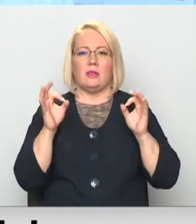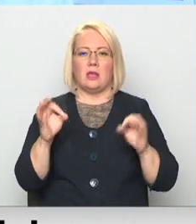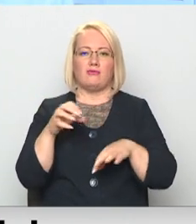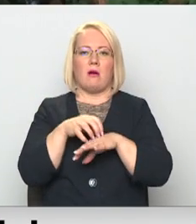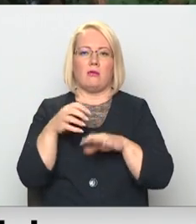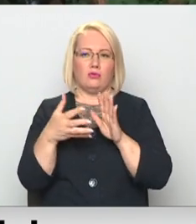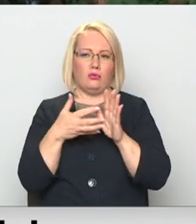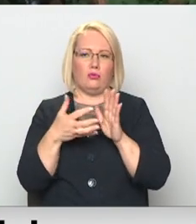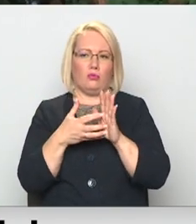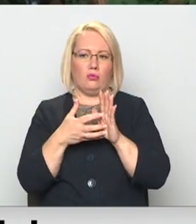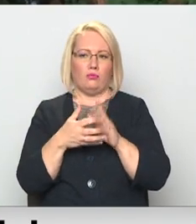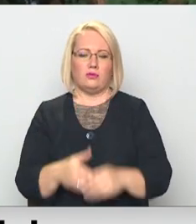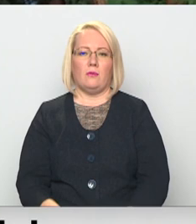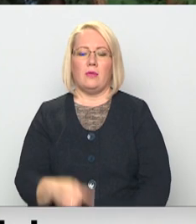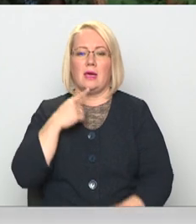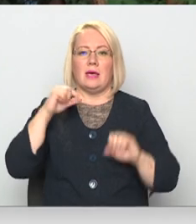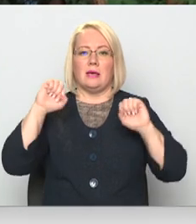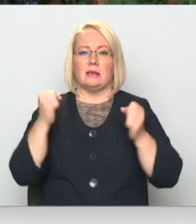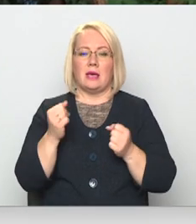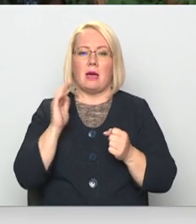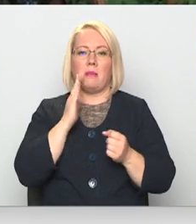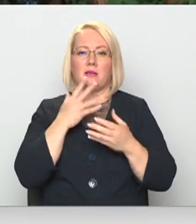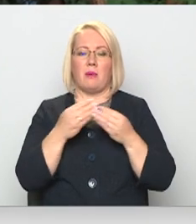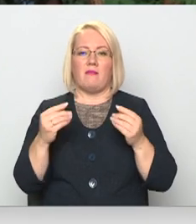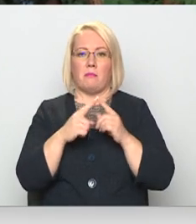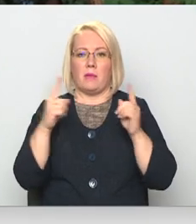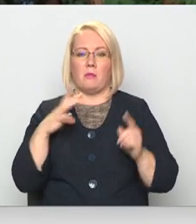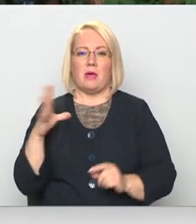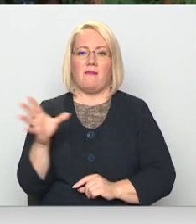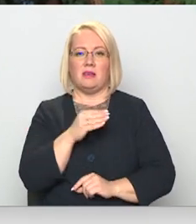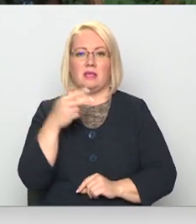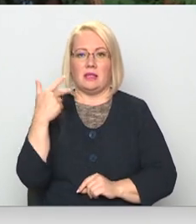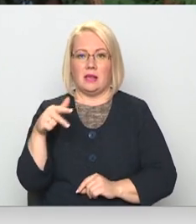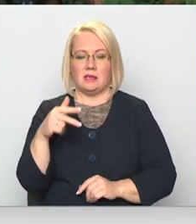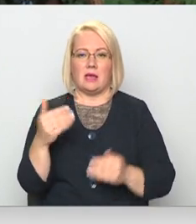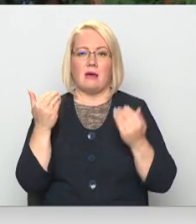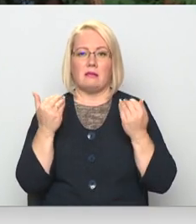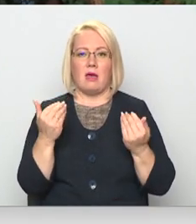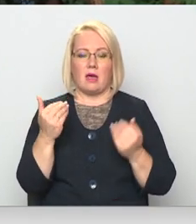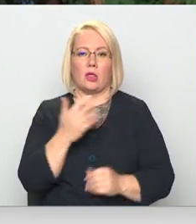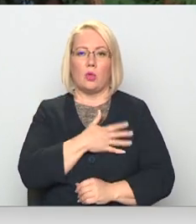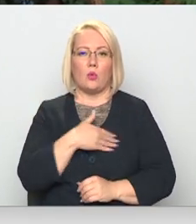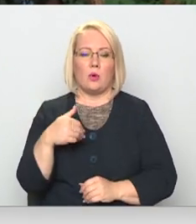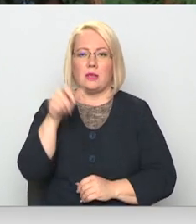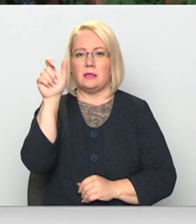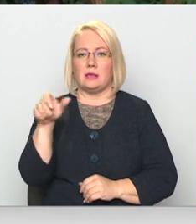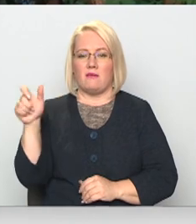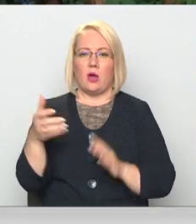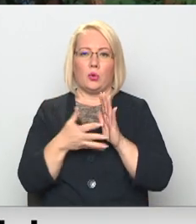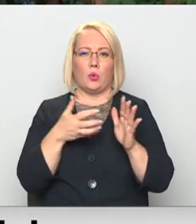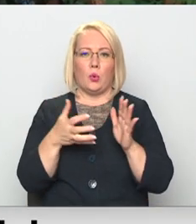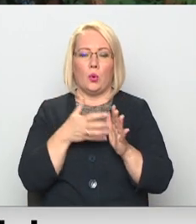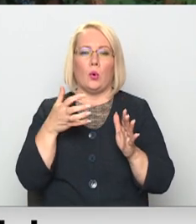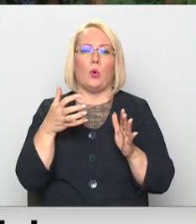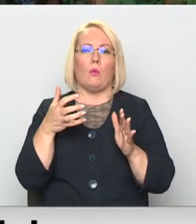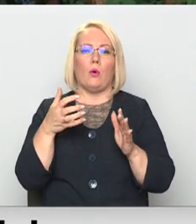trūkums. Ziemes pausarā periodā bija viss 30, šobrīd ir diezgan asas kadru trūkumu problēmas, tieši